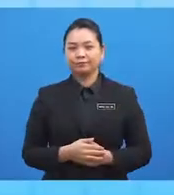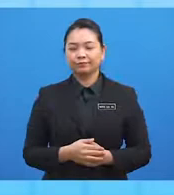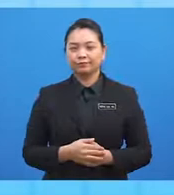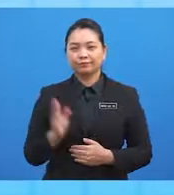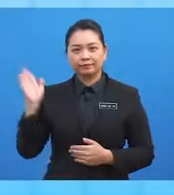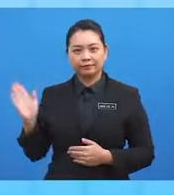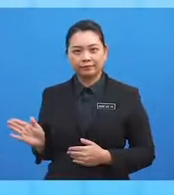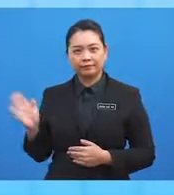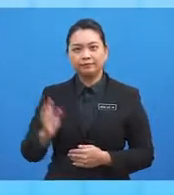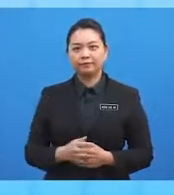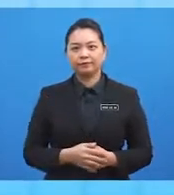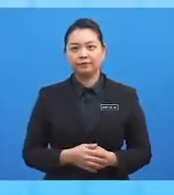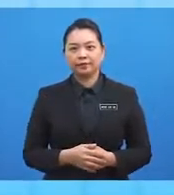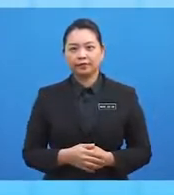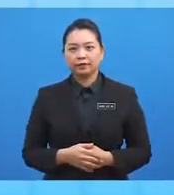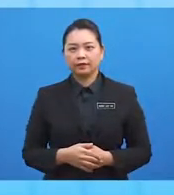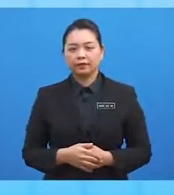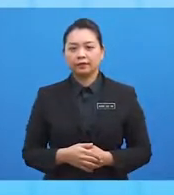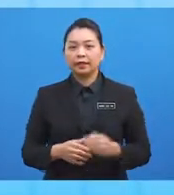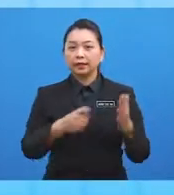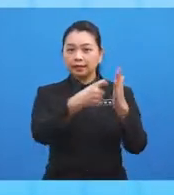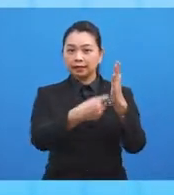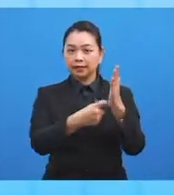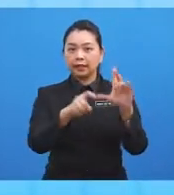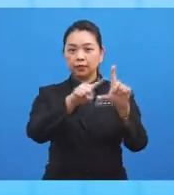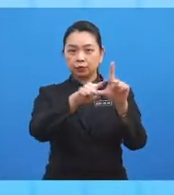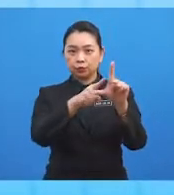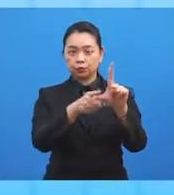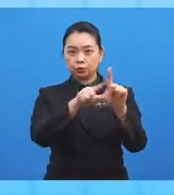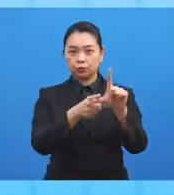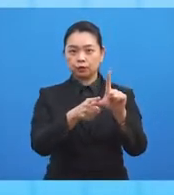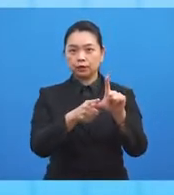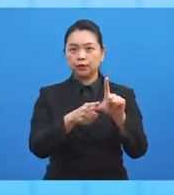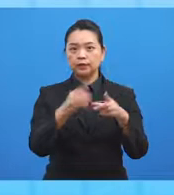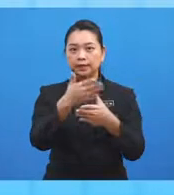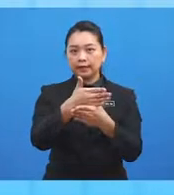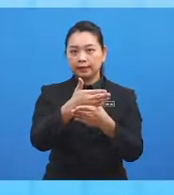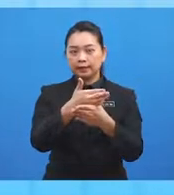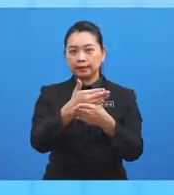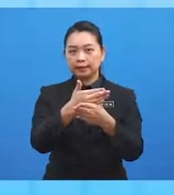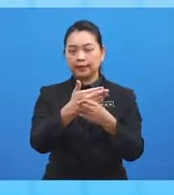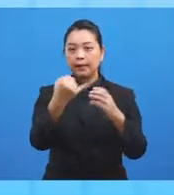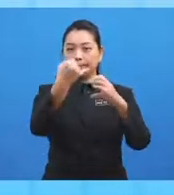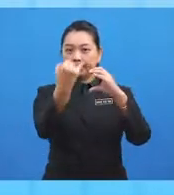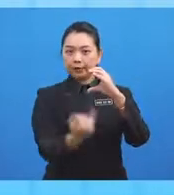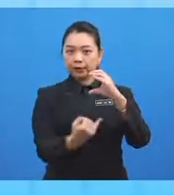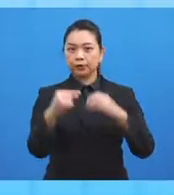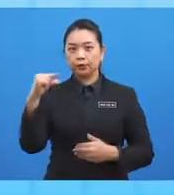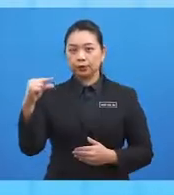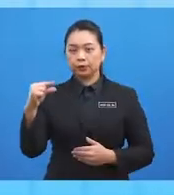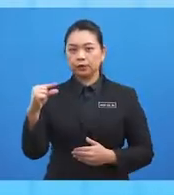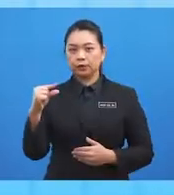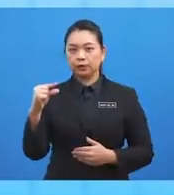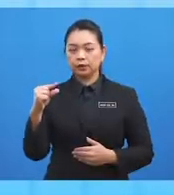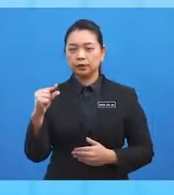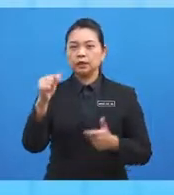bagi suatu meridian ialah nilai sudut di antara satah meridian greenish sama ada ke